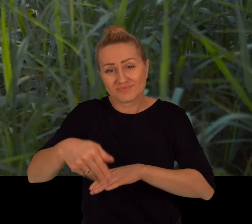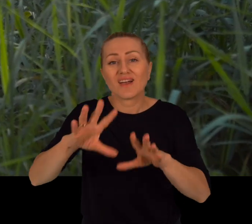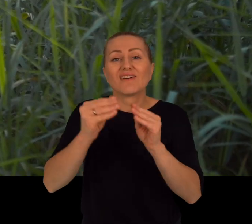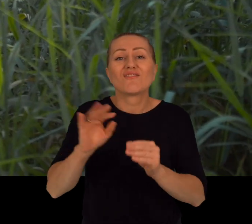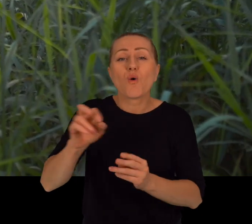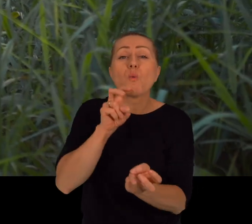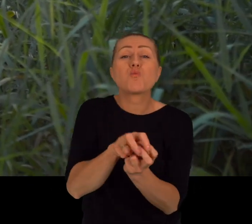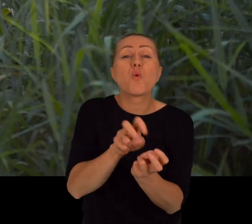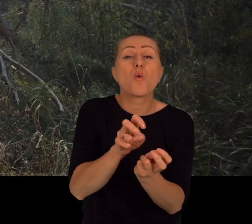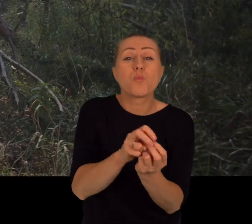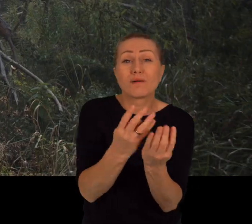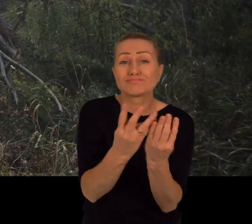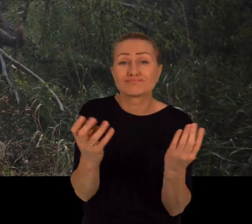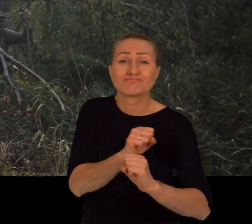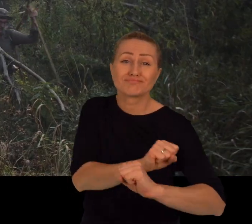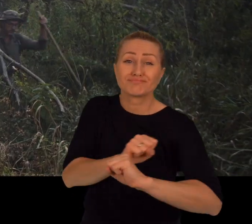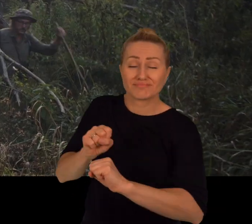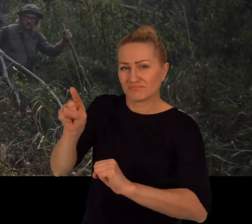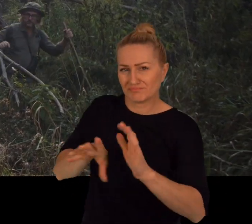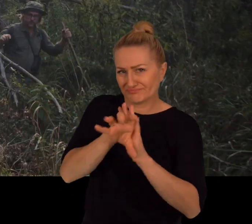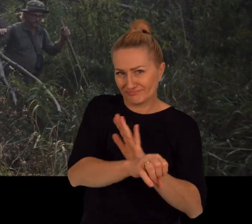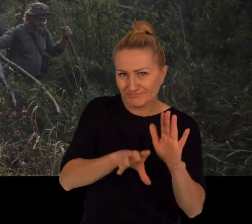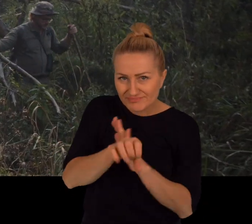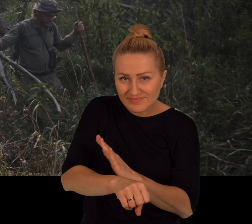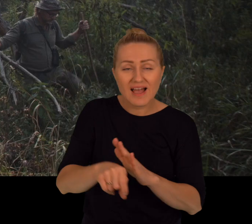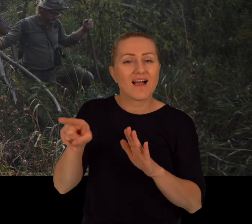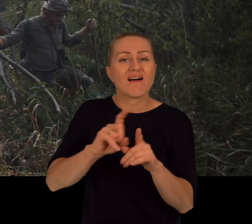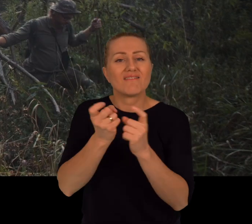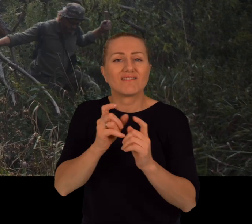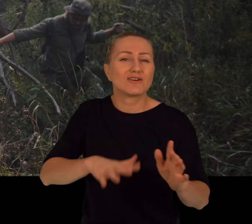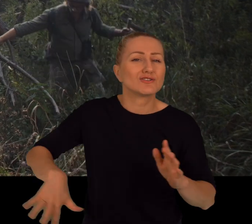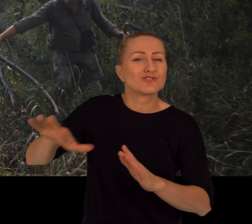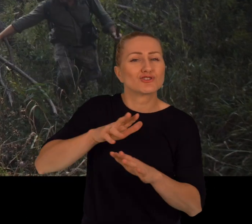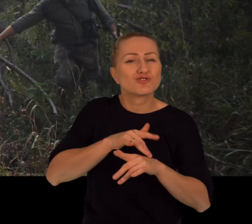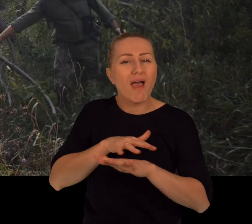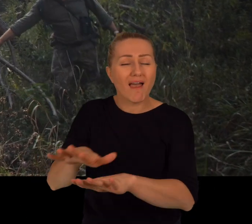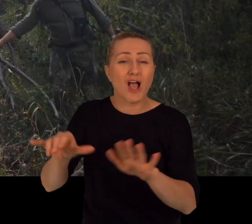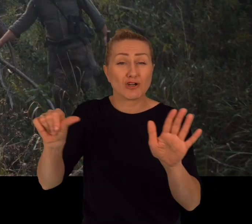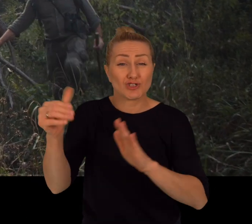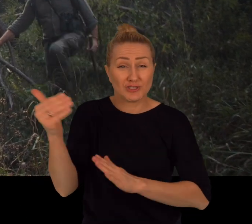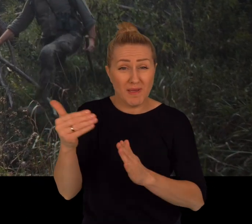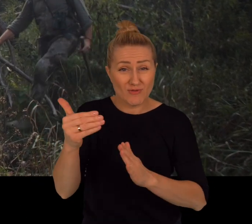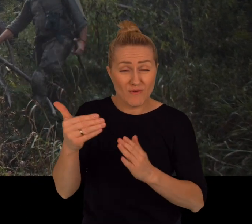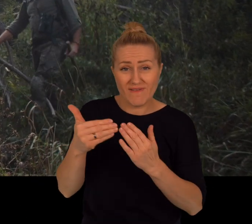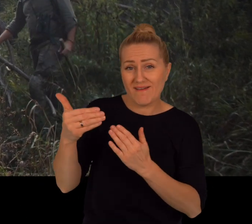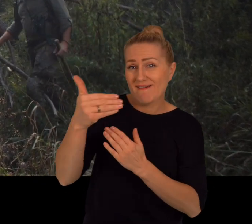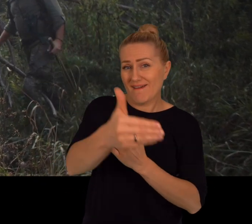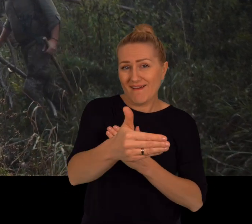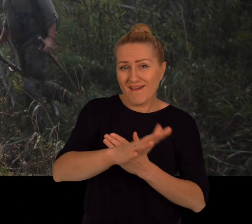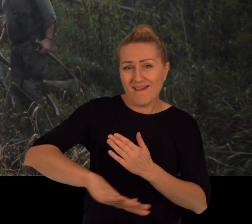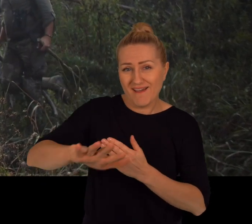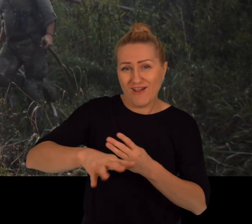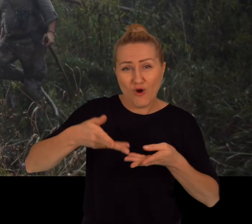Wszystkie tamy bobrowe zostały zniszczone. Całe otoczenie rzeki było na sześć metrów od koryta rzeki. Była po prostu